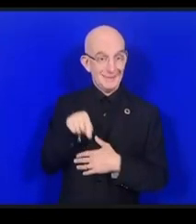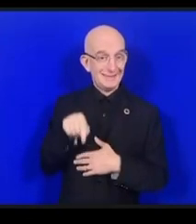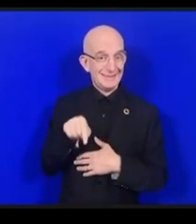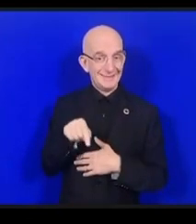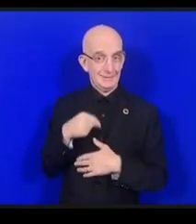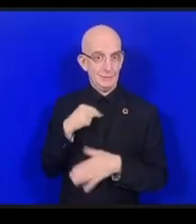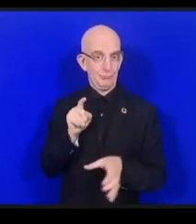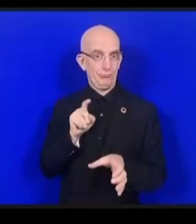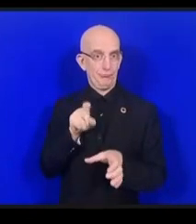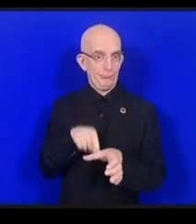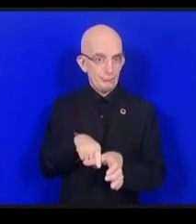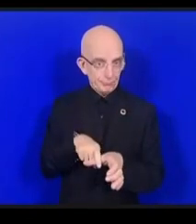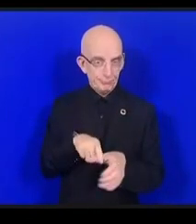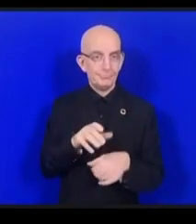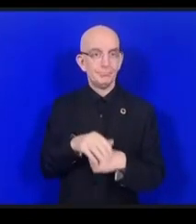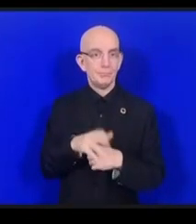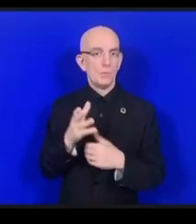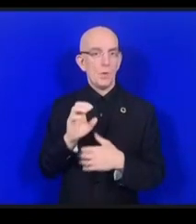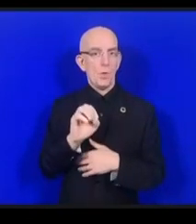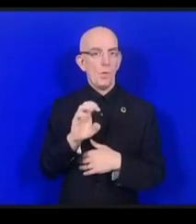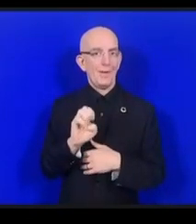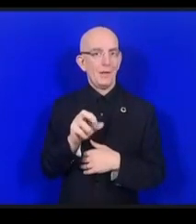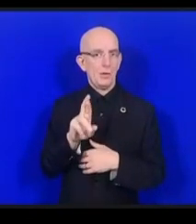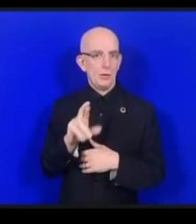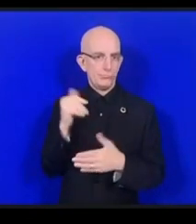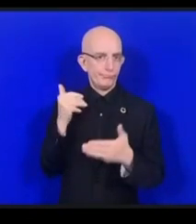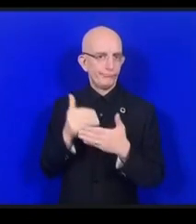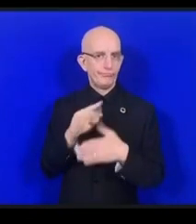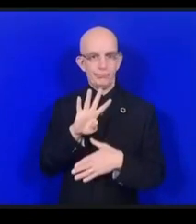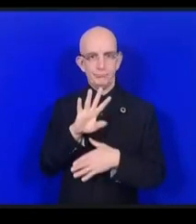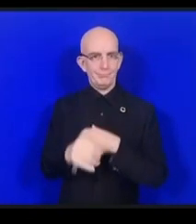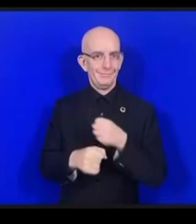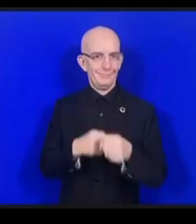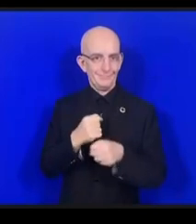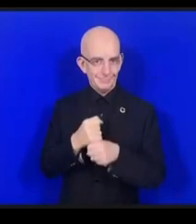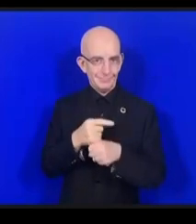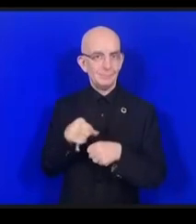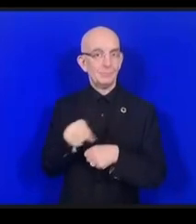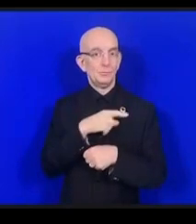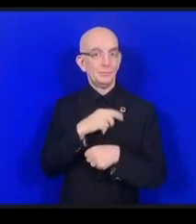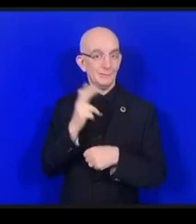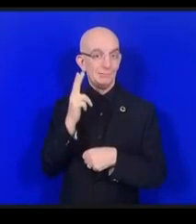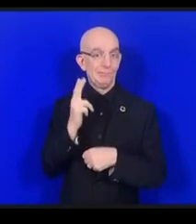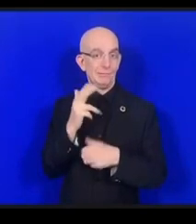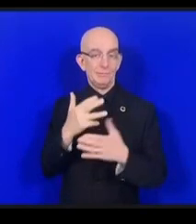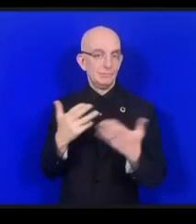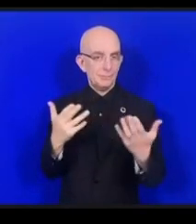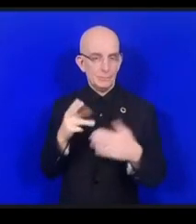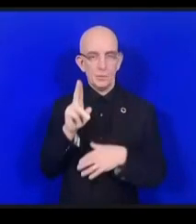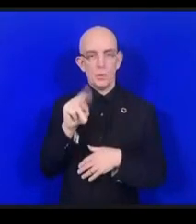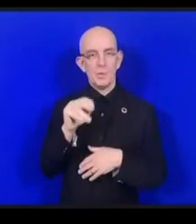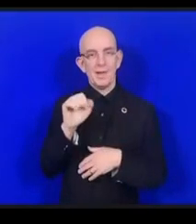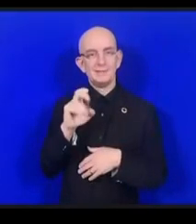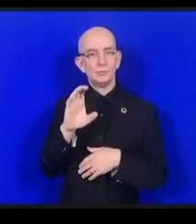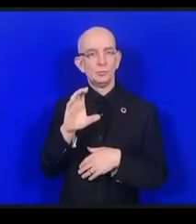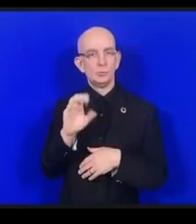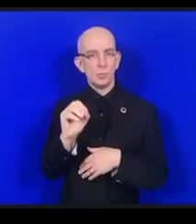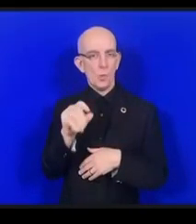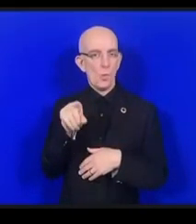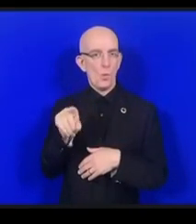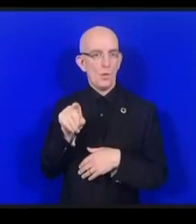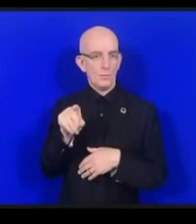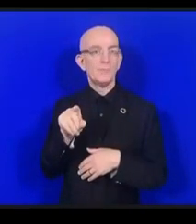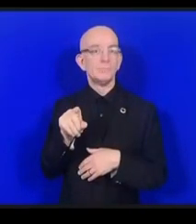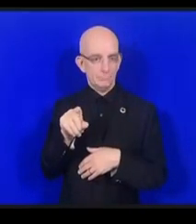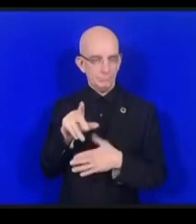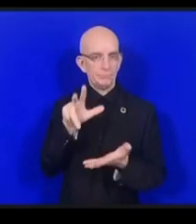qui a adopté une recommandation sur l'usage des ressources éducatives. Et je vais vous expliquer en quelques mots de quoi il